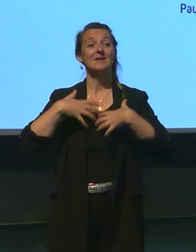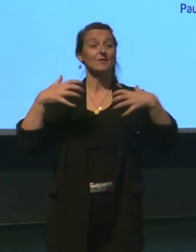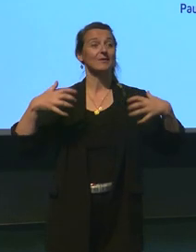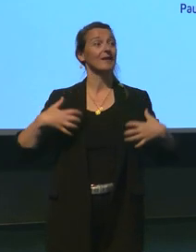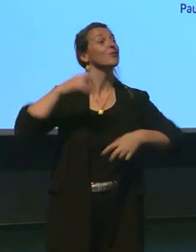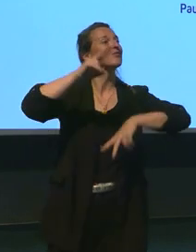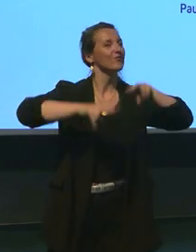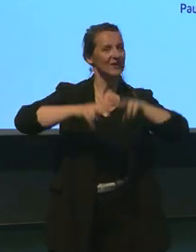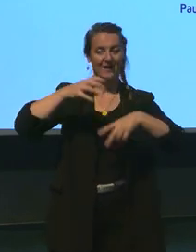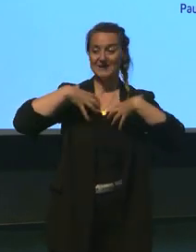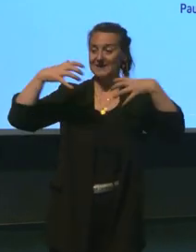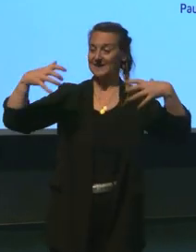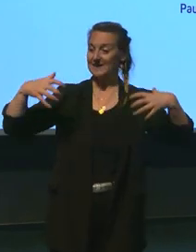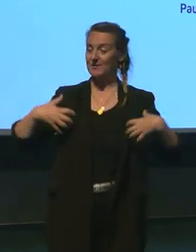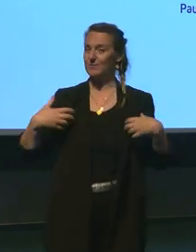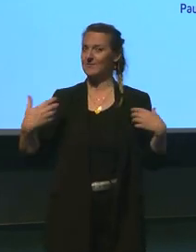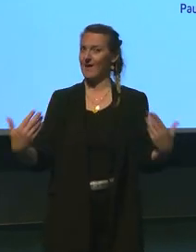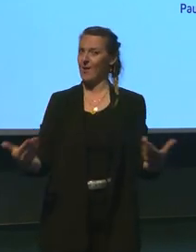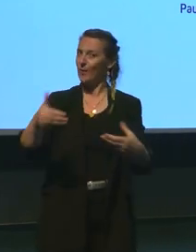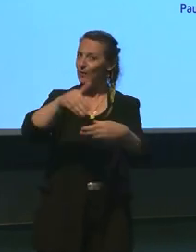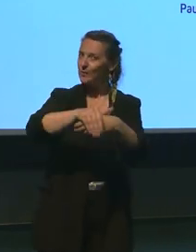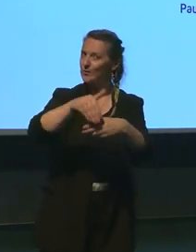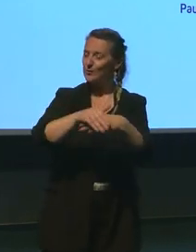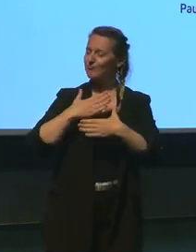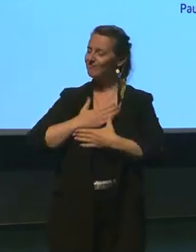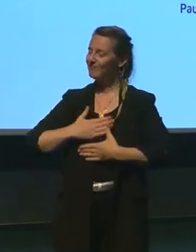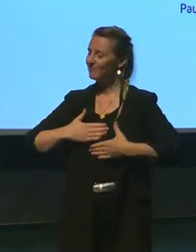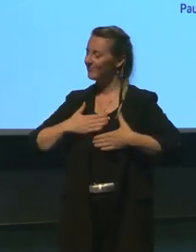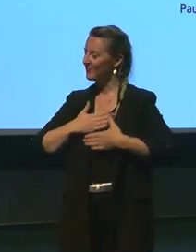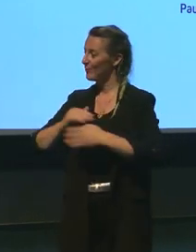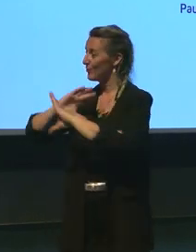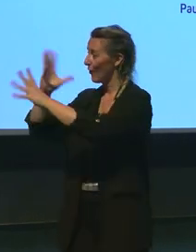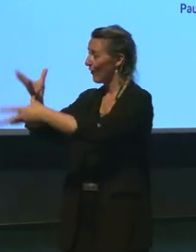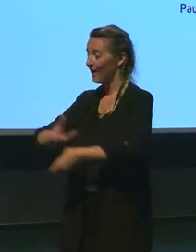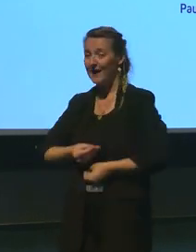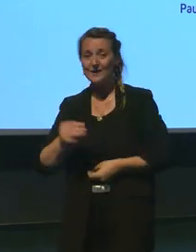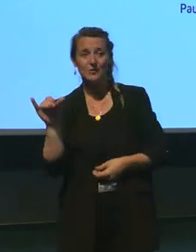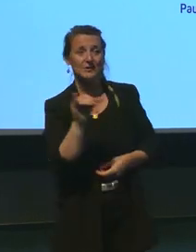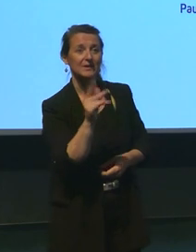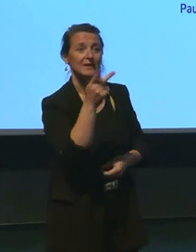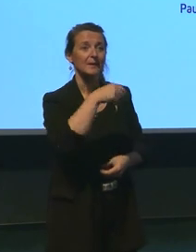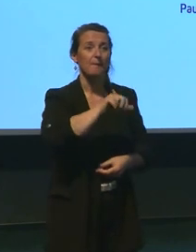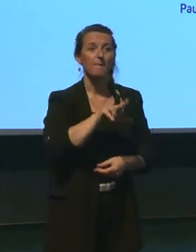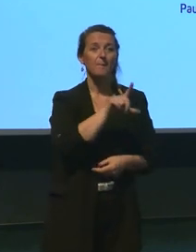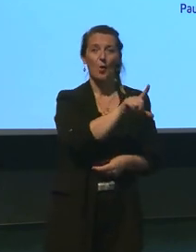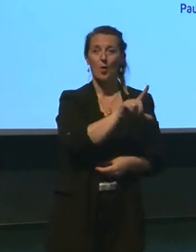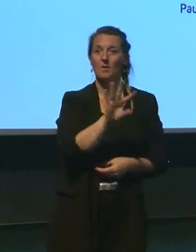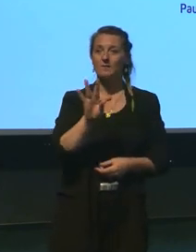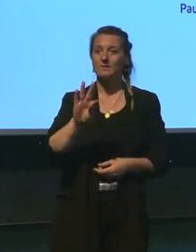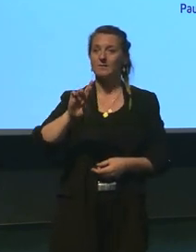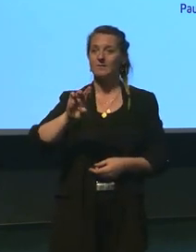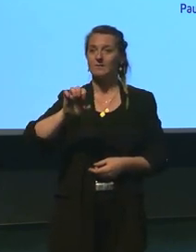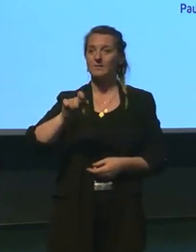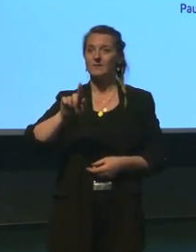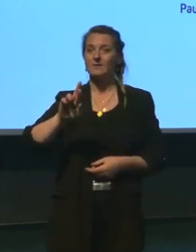sciences. Ce soir, on est donc ravi de pouvoir accueillir Paul Seger, professeur émérite en